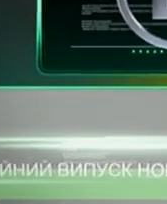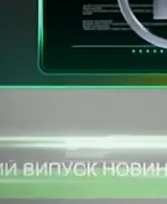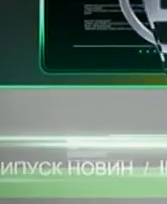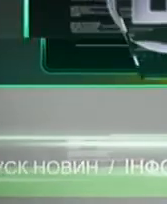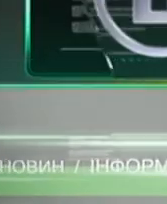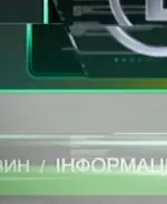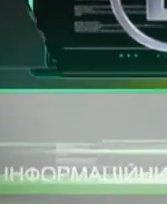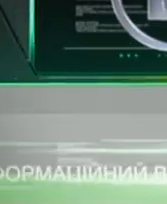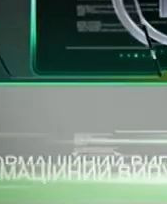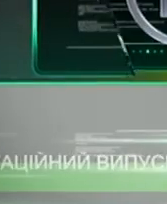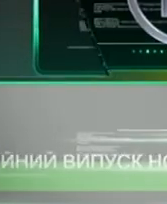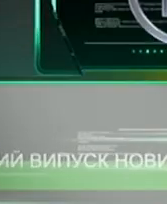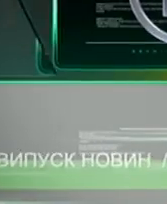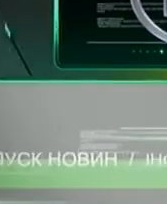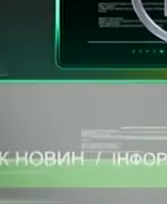інформацію.